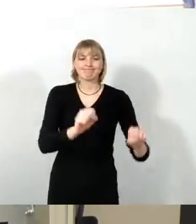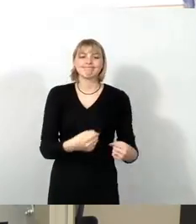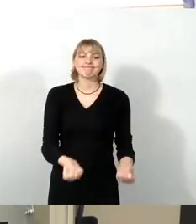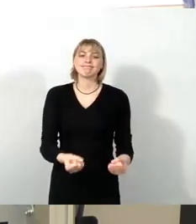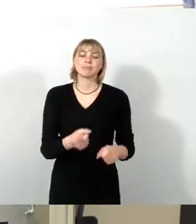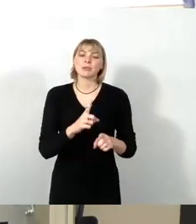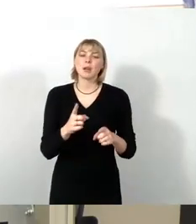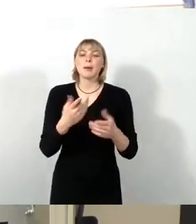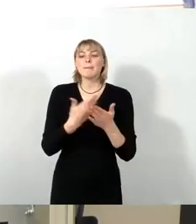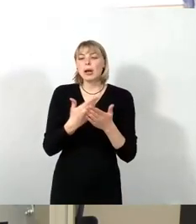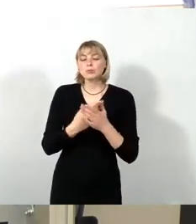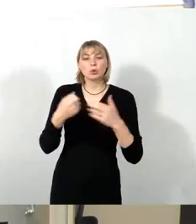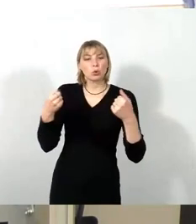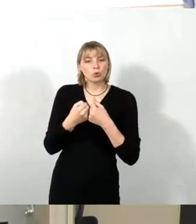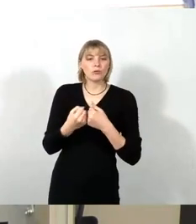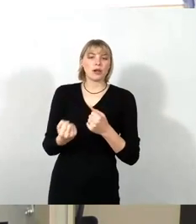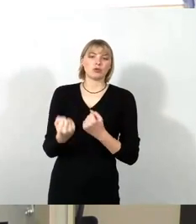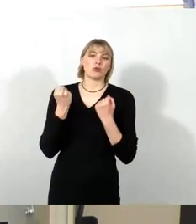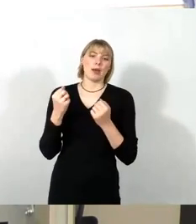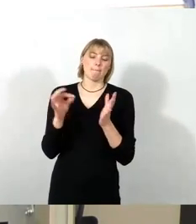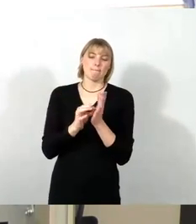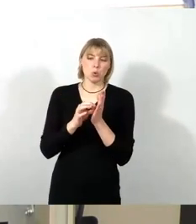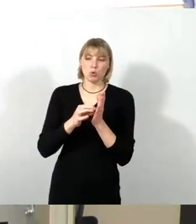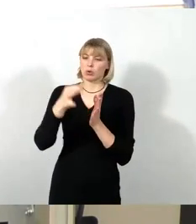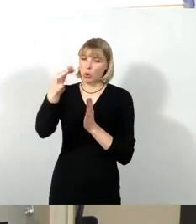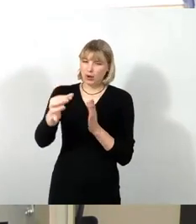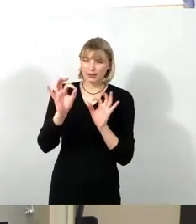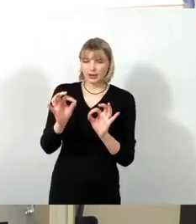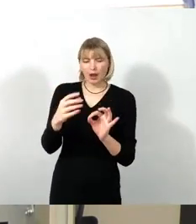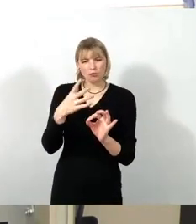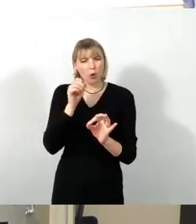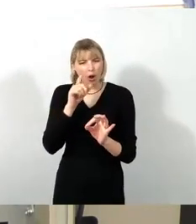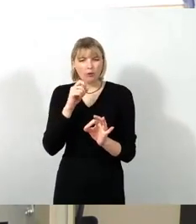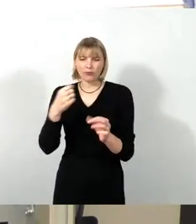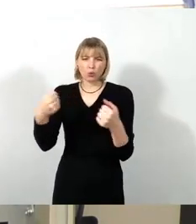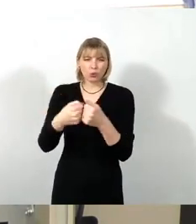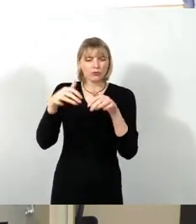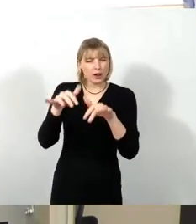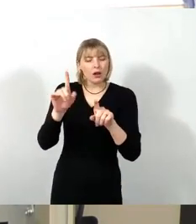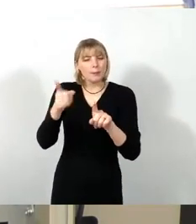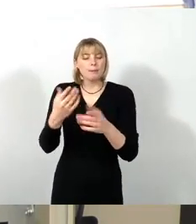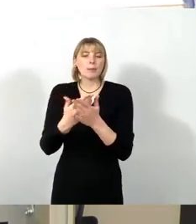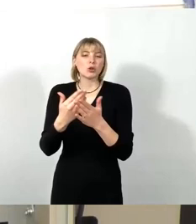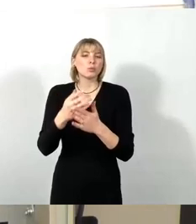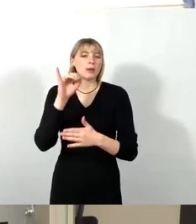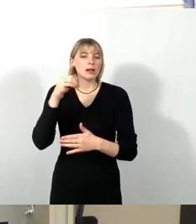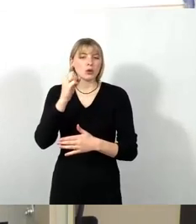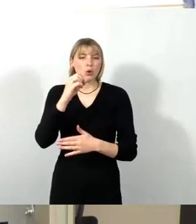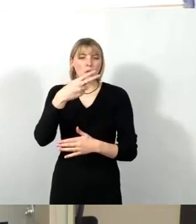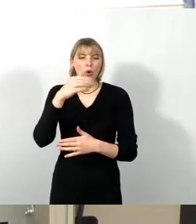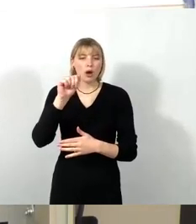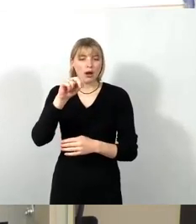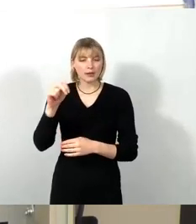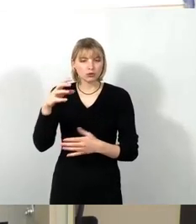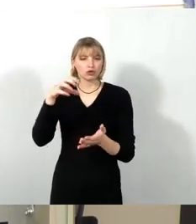angucken und ein solcher, denke ich, ist tatsächlich am Fährgarten Johannstadt vorhanden und dann kann man dort punktuell was